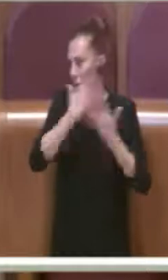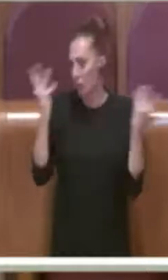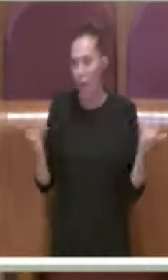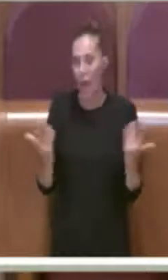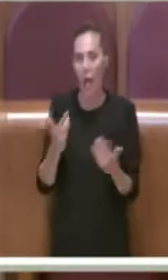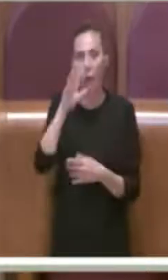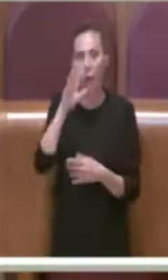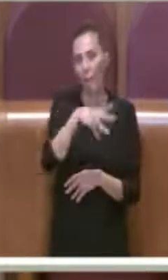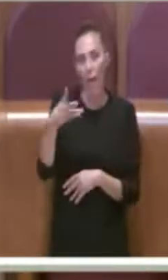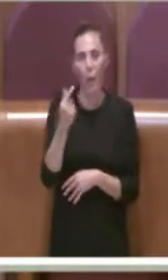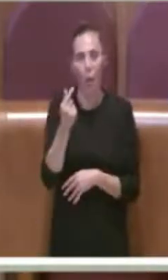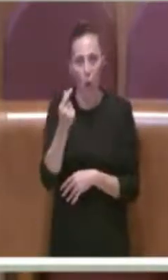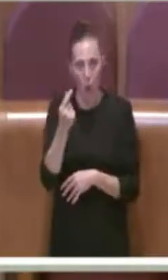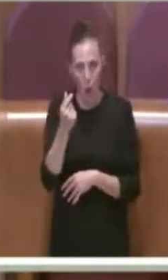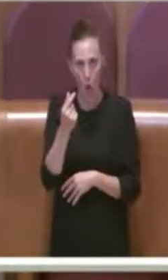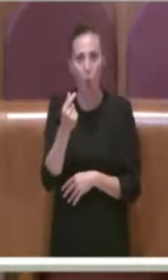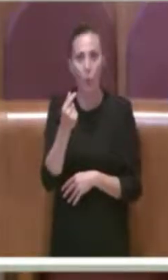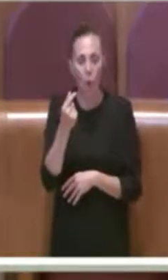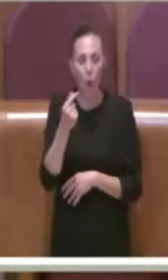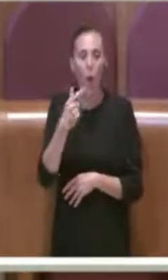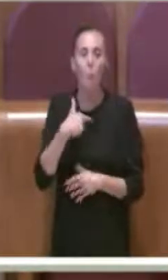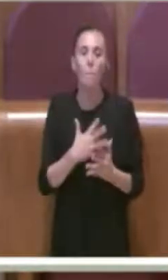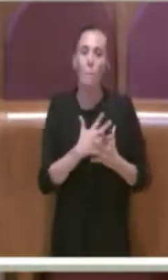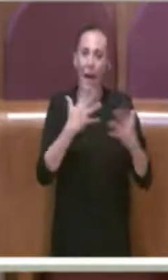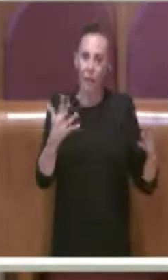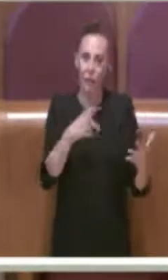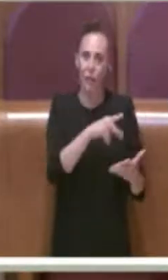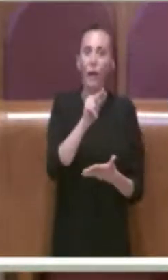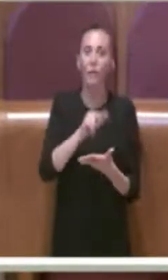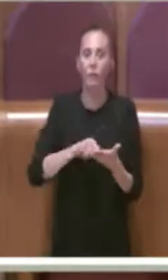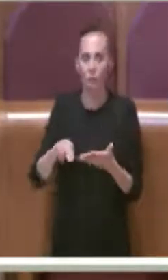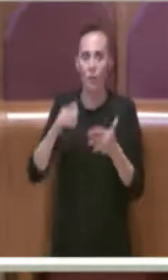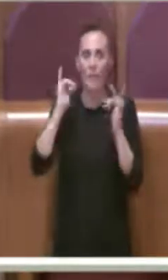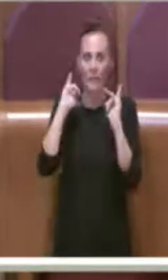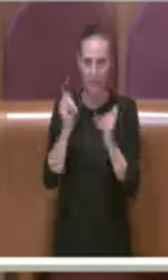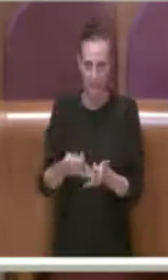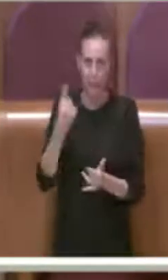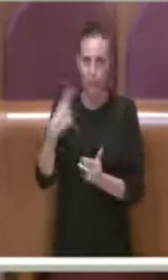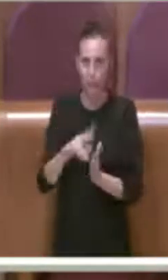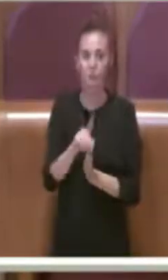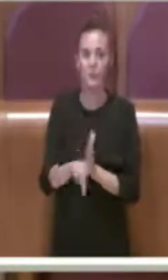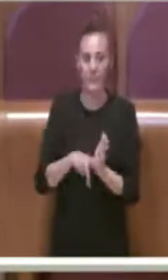finanziario, la maggioranza ovviamente voterà sì a questa delibera. Grazie. Grazie.